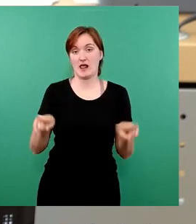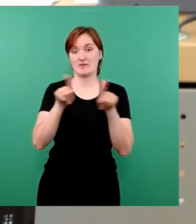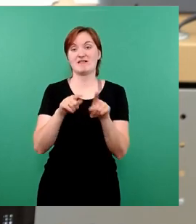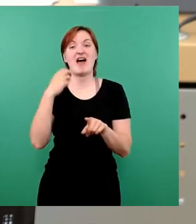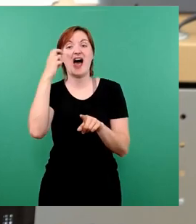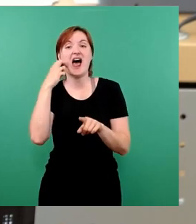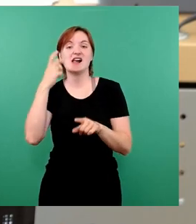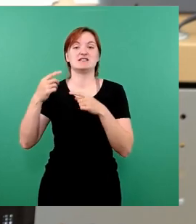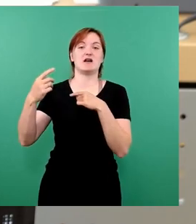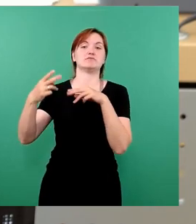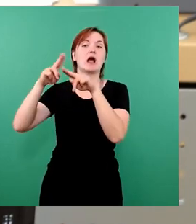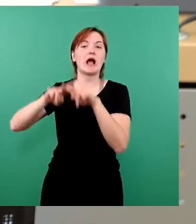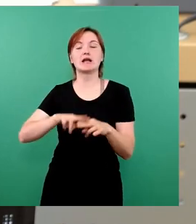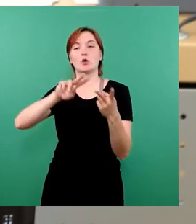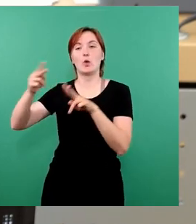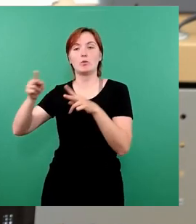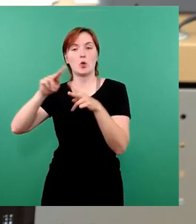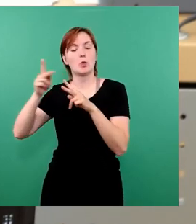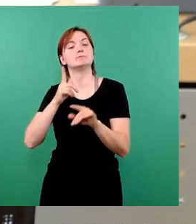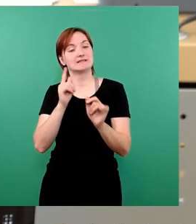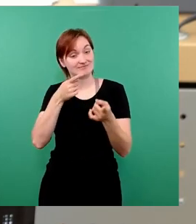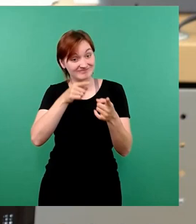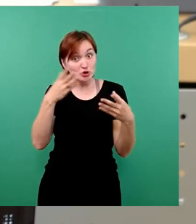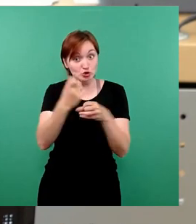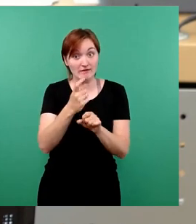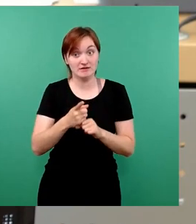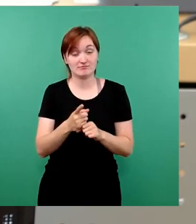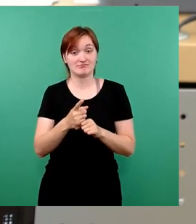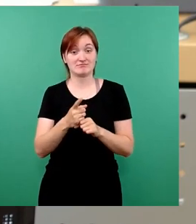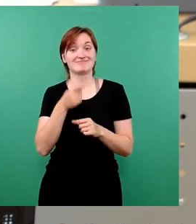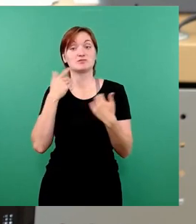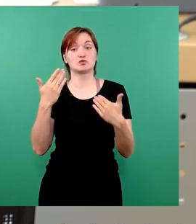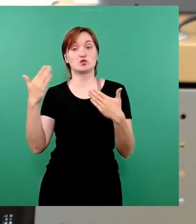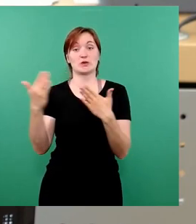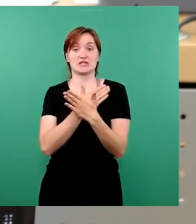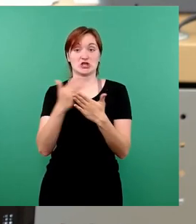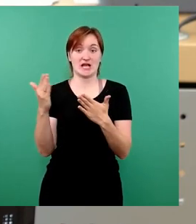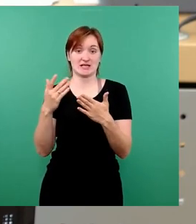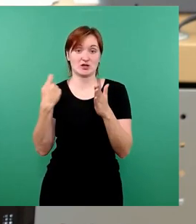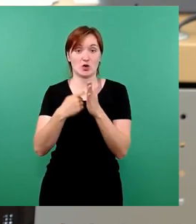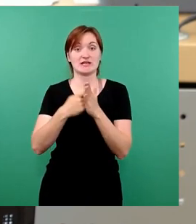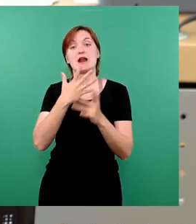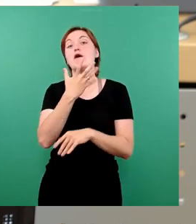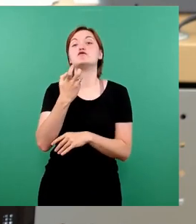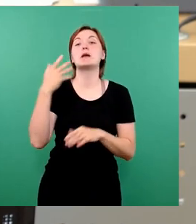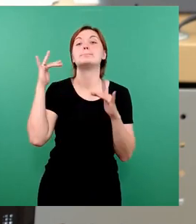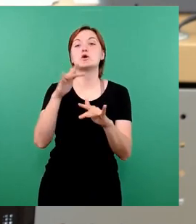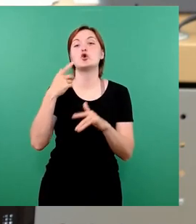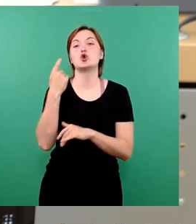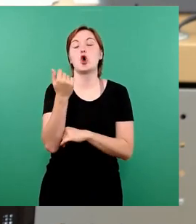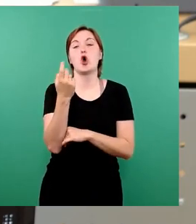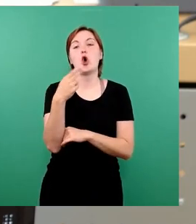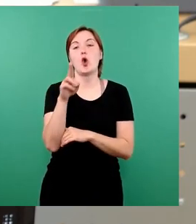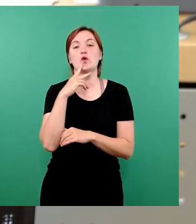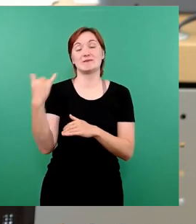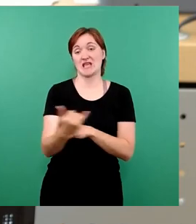problemlos möglich, es ohne Schwierigkeiten umzusetzen. Das ist sicherlich der entscheidende Kostenblock, wo man 50 Millionen Euro pro Jahr einsparen könnte und sollte.